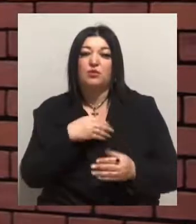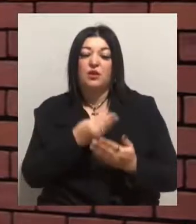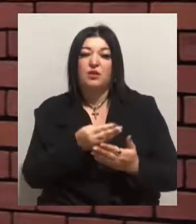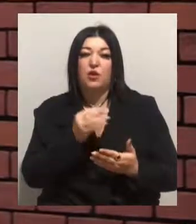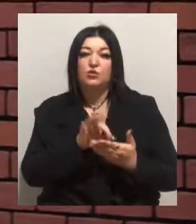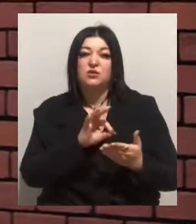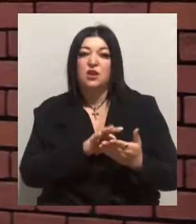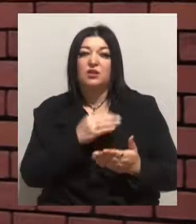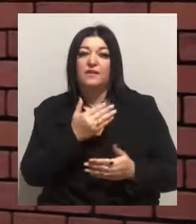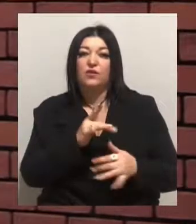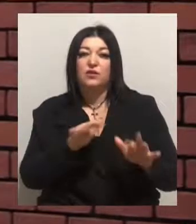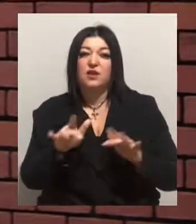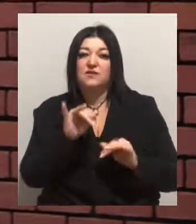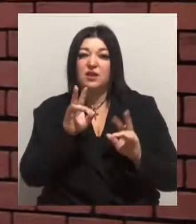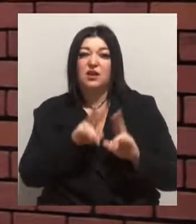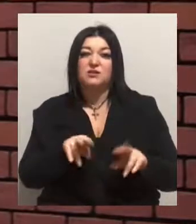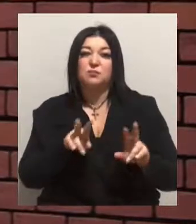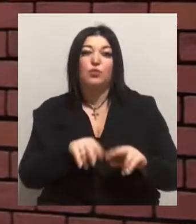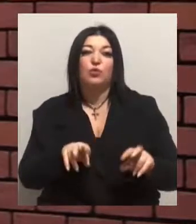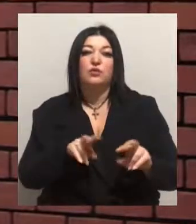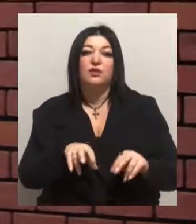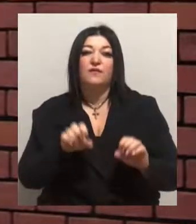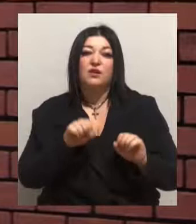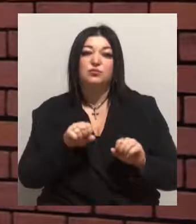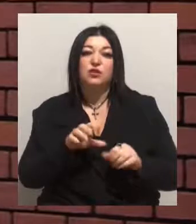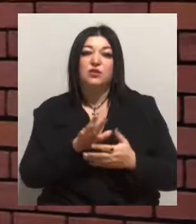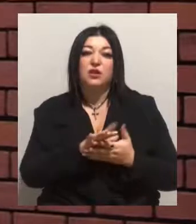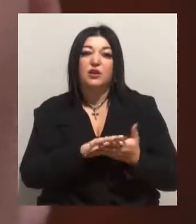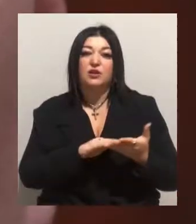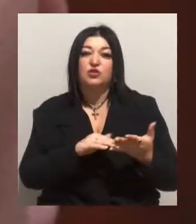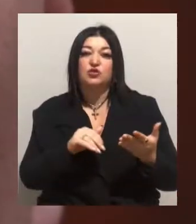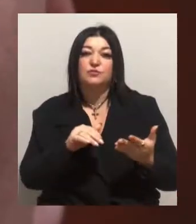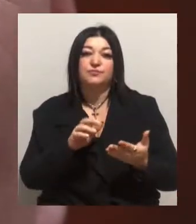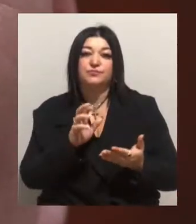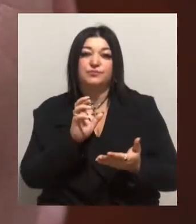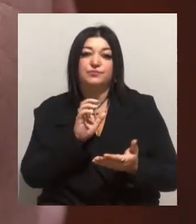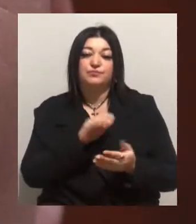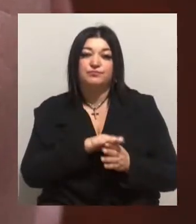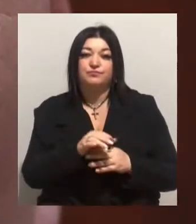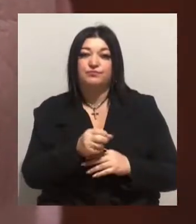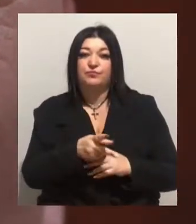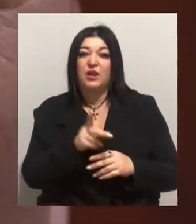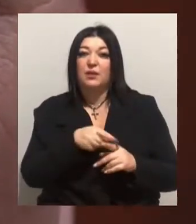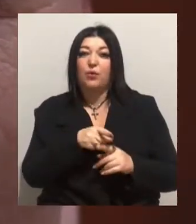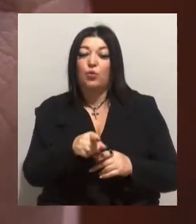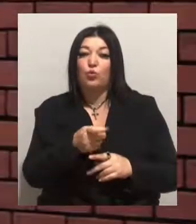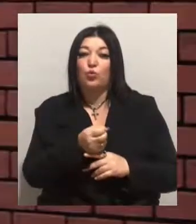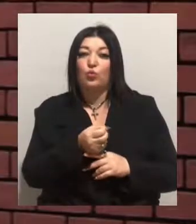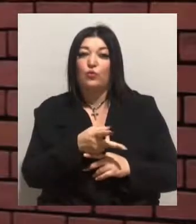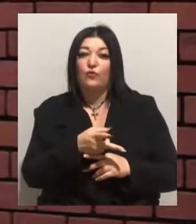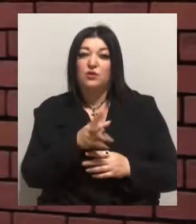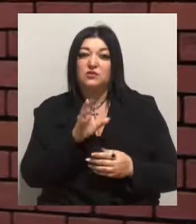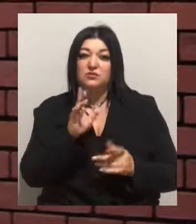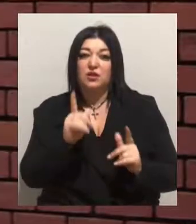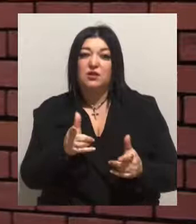і розглядана можливість далістю займанням довгості водителя. Ілі він буде уволений, згодом законодавстві